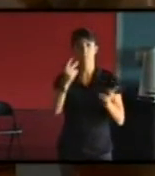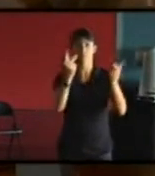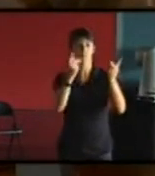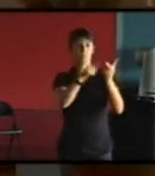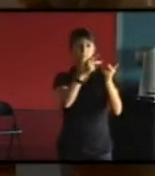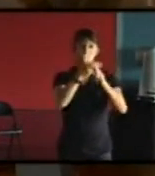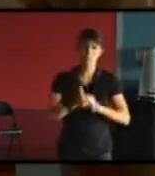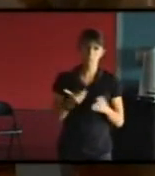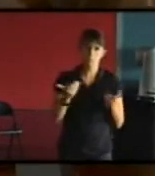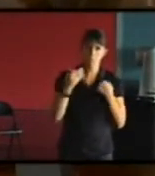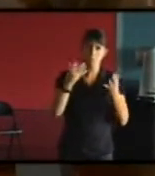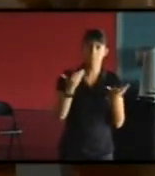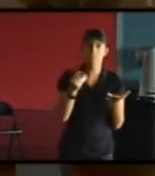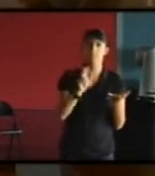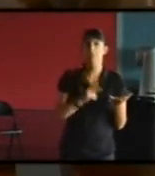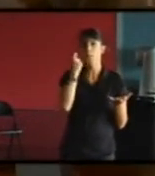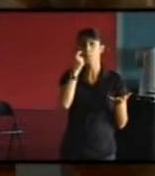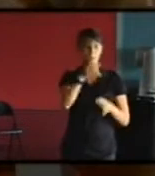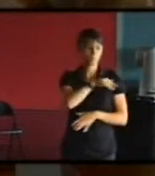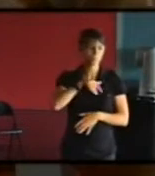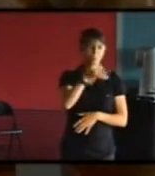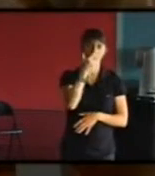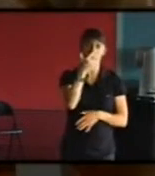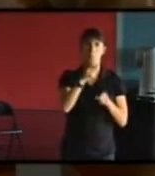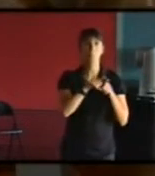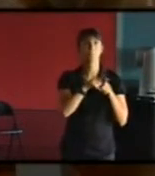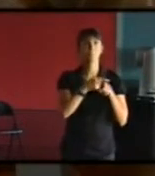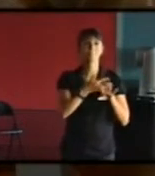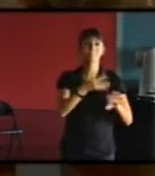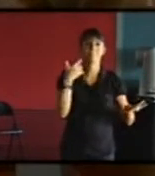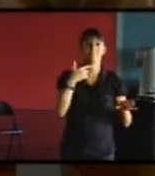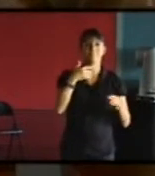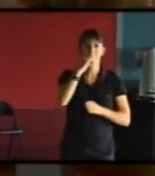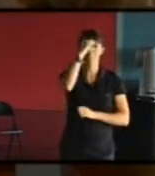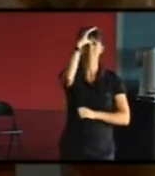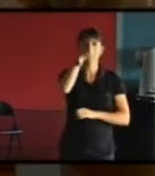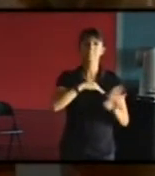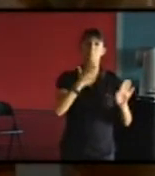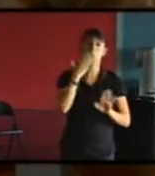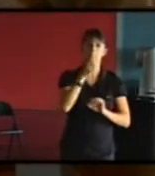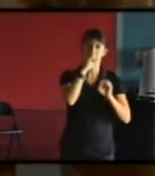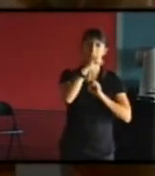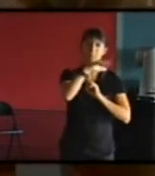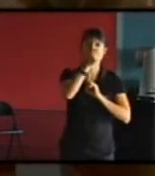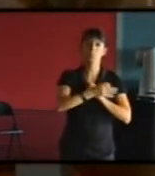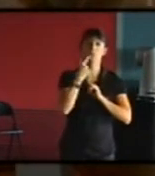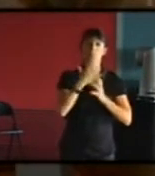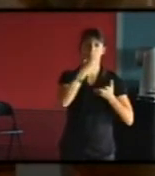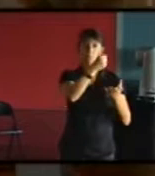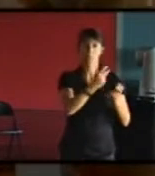un peu tant soit peu puriste je dirais on s'aperçoit qu'il y a très peu de bâtiments vraiment par exemple du 18ème